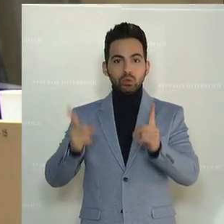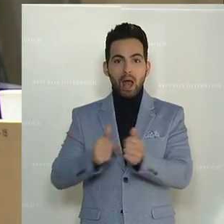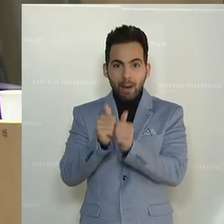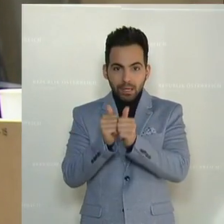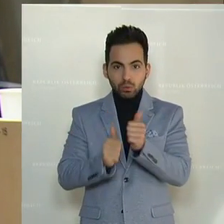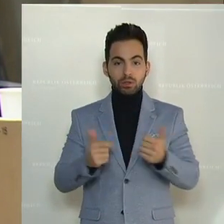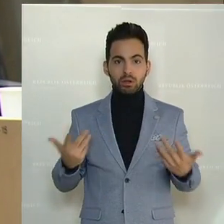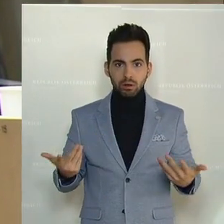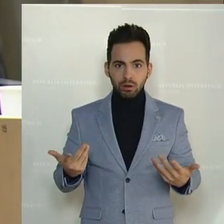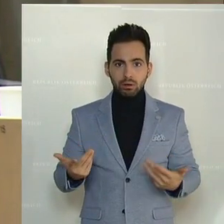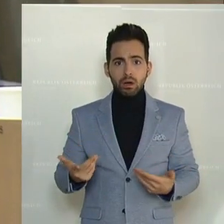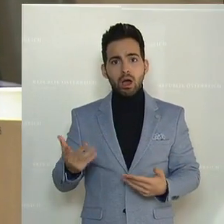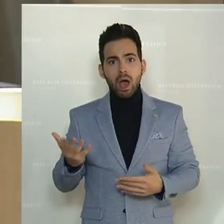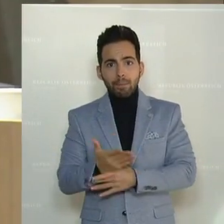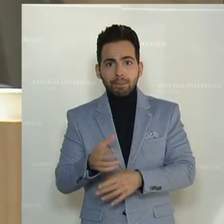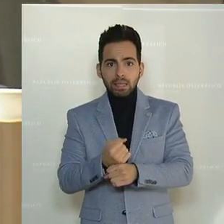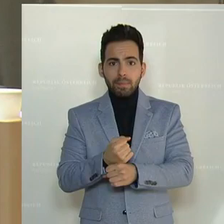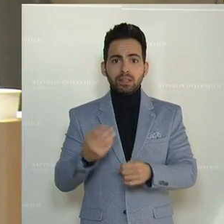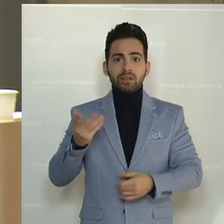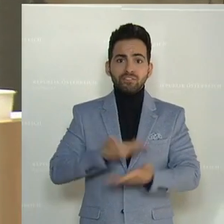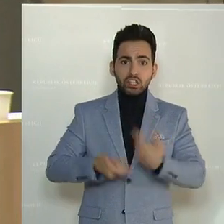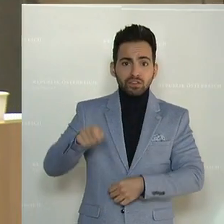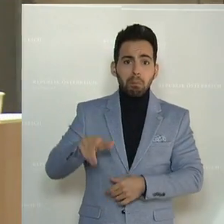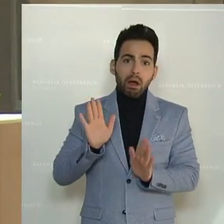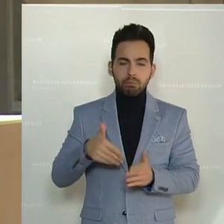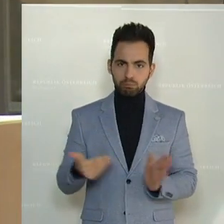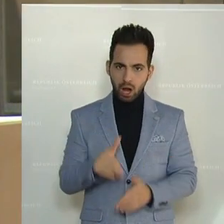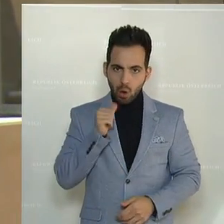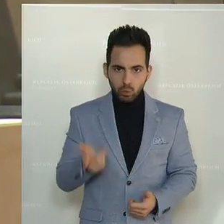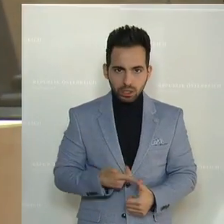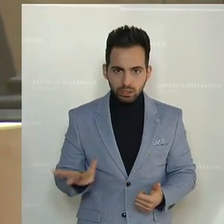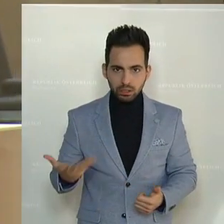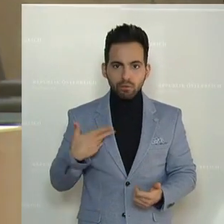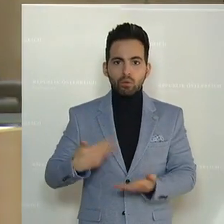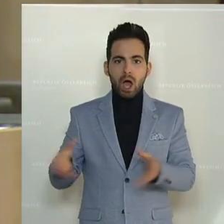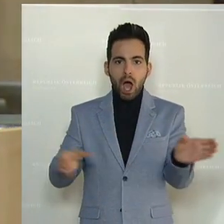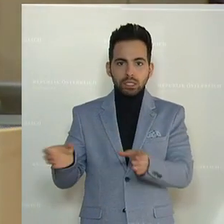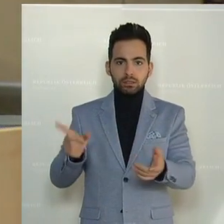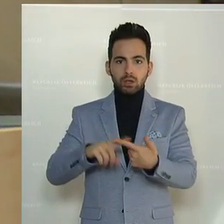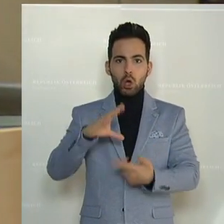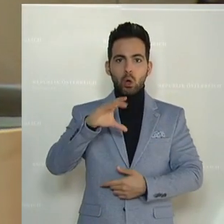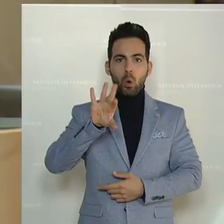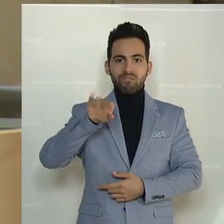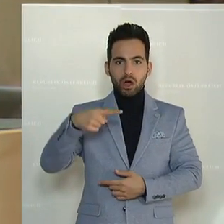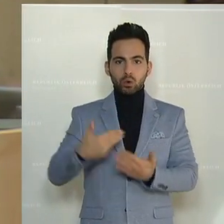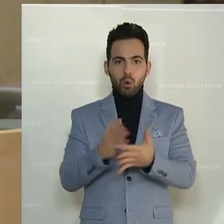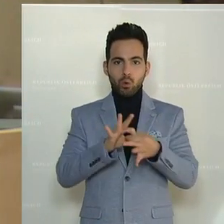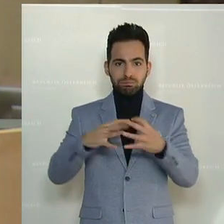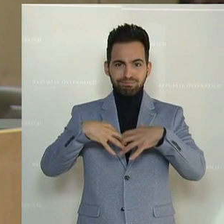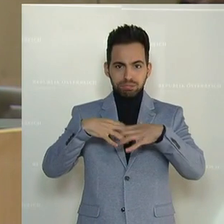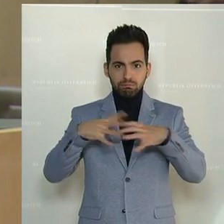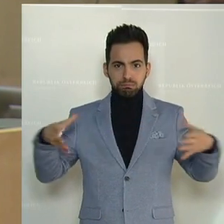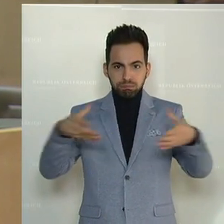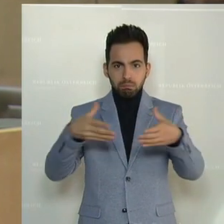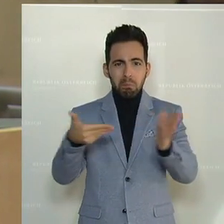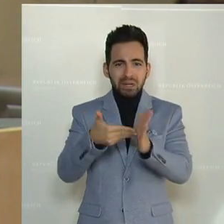die armen Mitarbeiterinnen und Mitarbeiter der Wirtschaftskammer nicht gebraucht, keine neue Organisation wie die COFAC aufbauen müssen. All